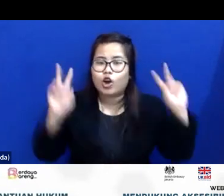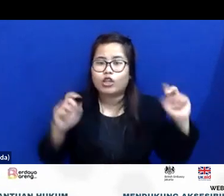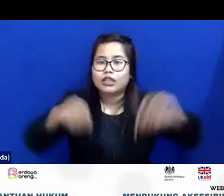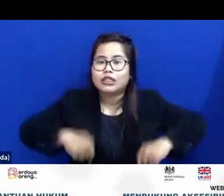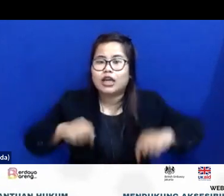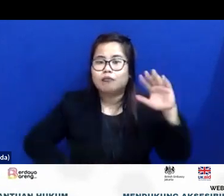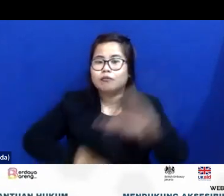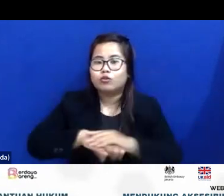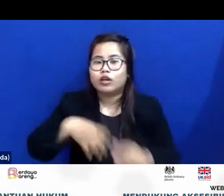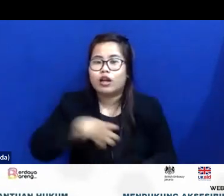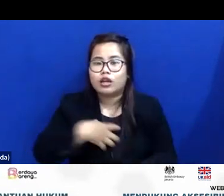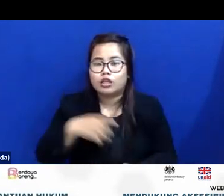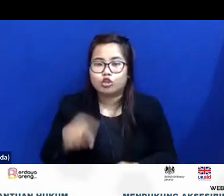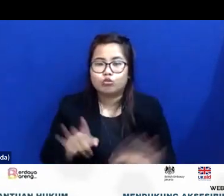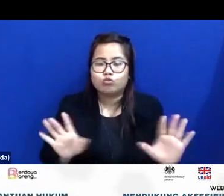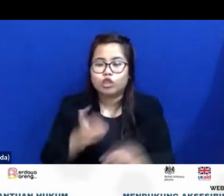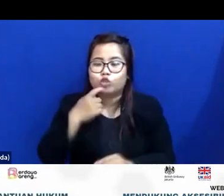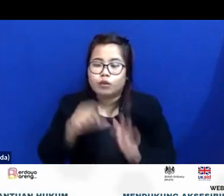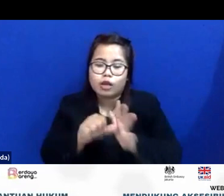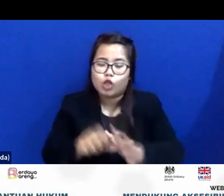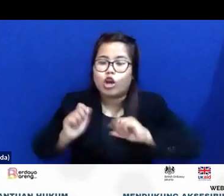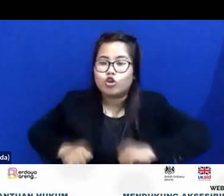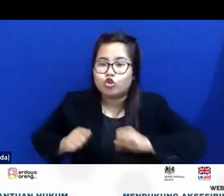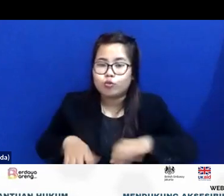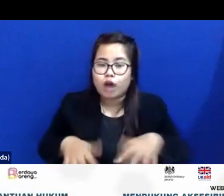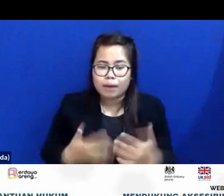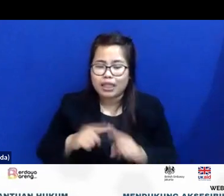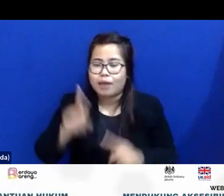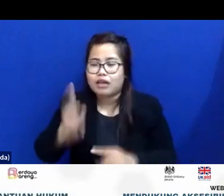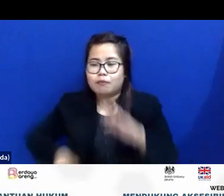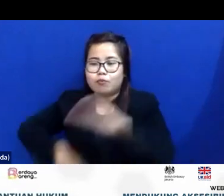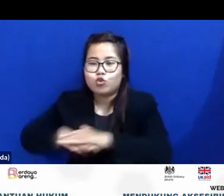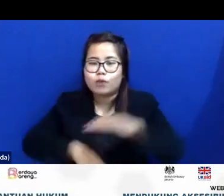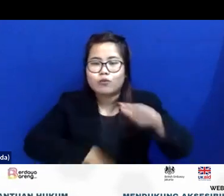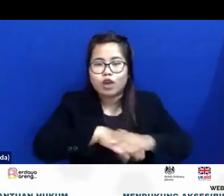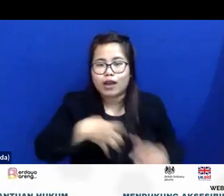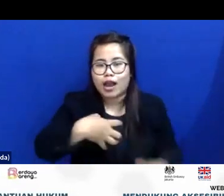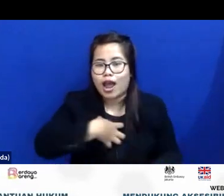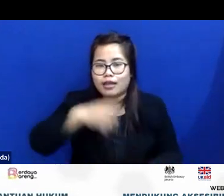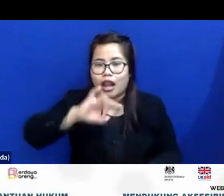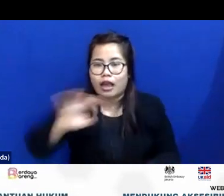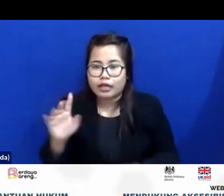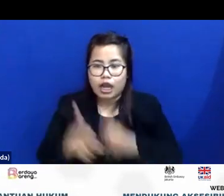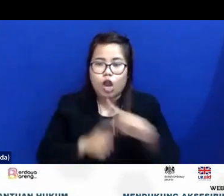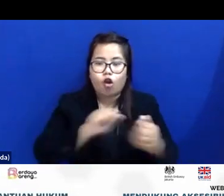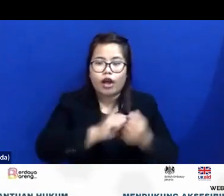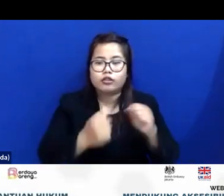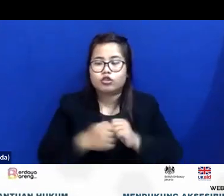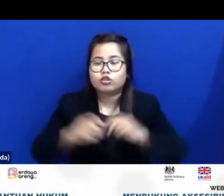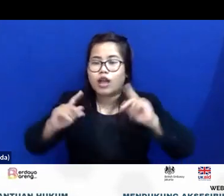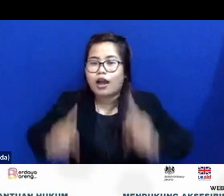hak itu bukan saja hak bantuan hukum tapi ada pengenuhan-pemenuhan yang lainnya yang pada kasus-kasus karakter